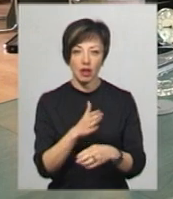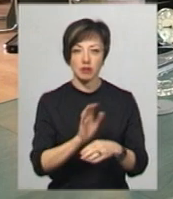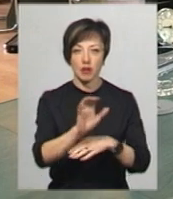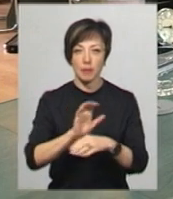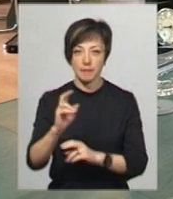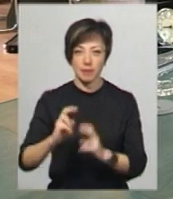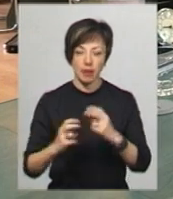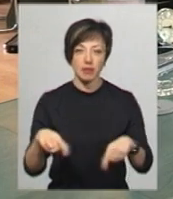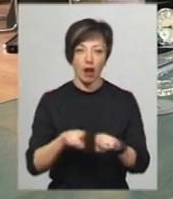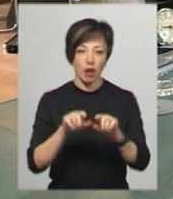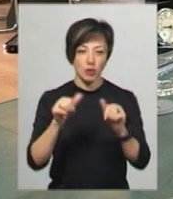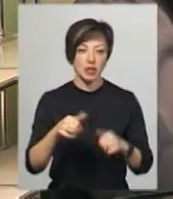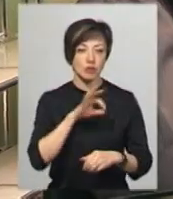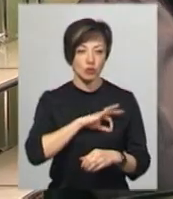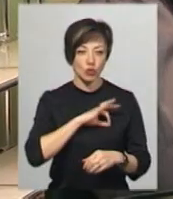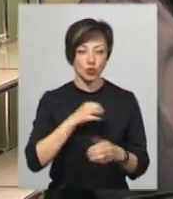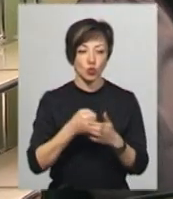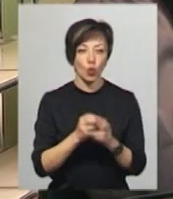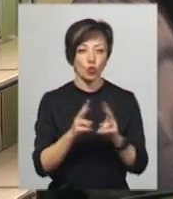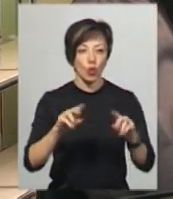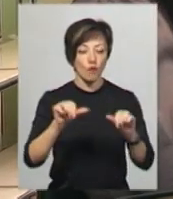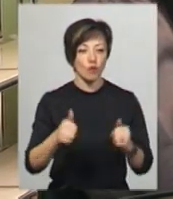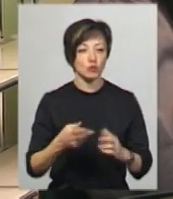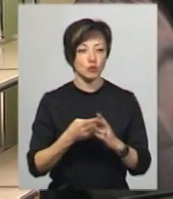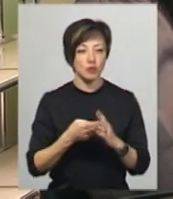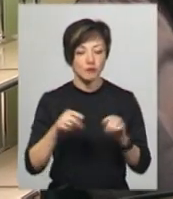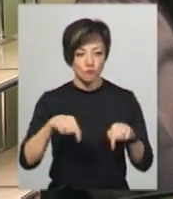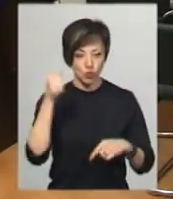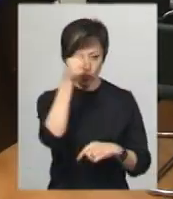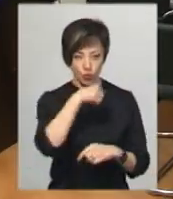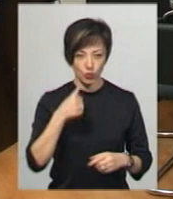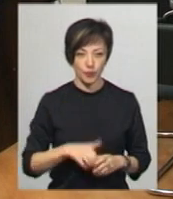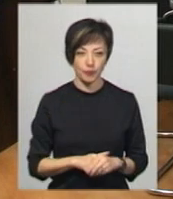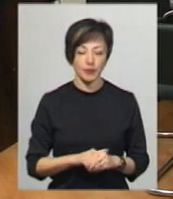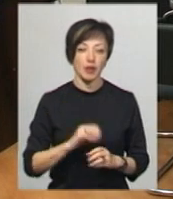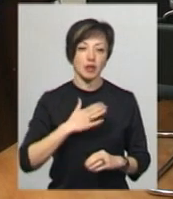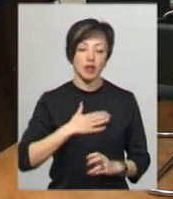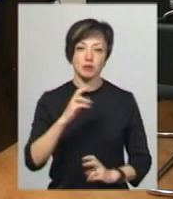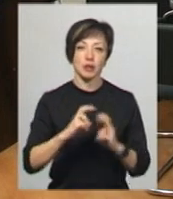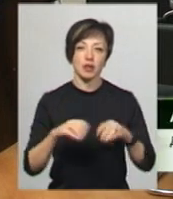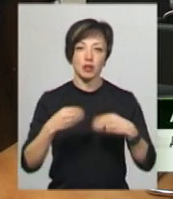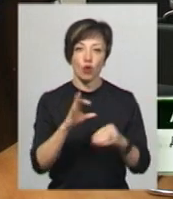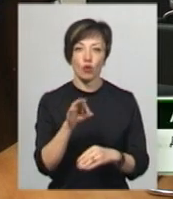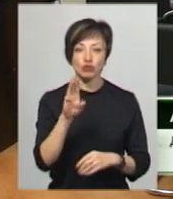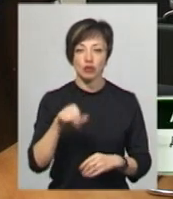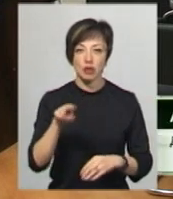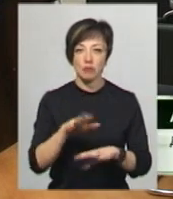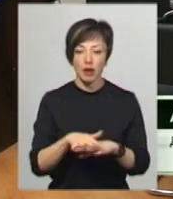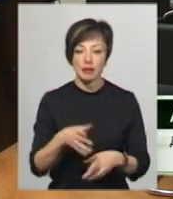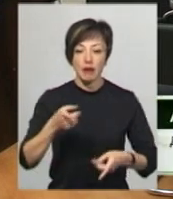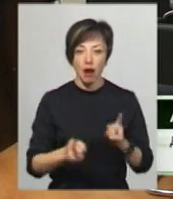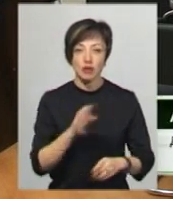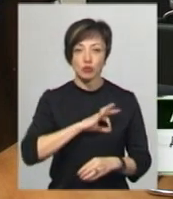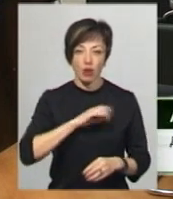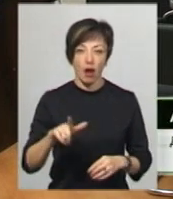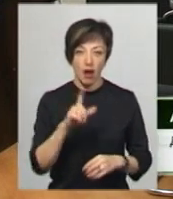підприємства. Така модель застосовується до тих, хто оформив субсидію вже в цього року. Наше підприємство надає у Щадбанк реальне споживання даним